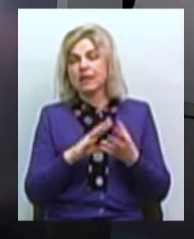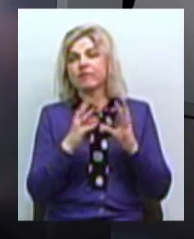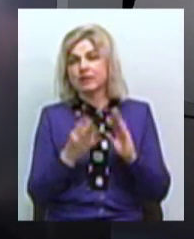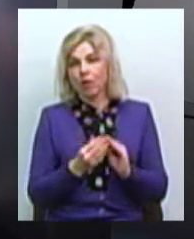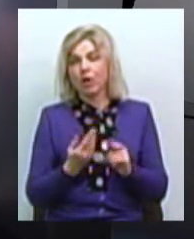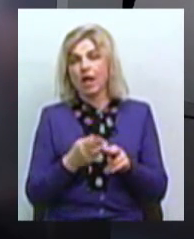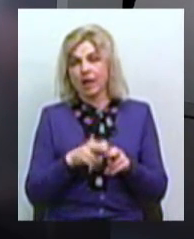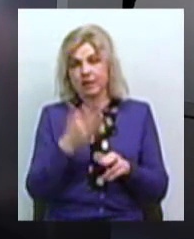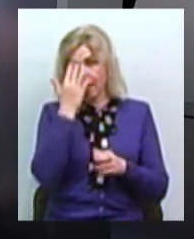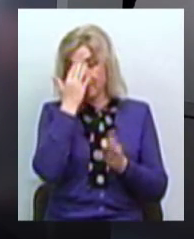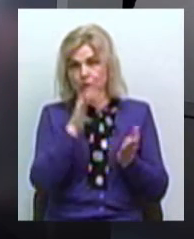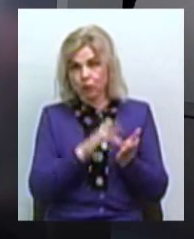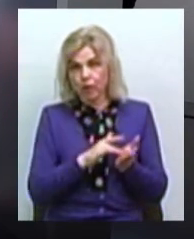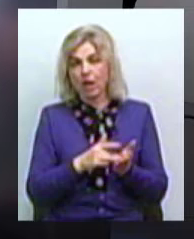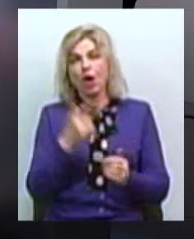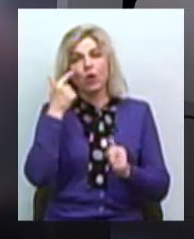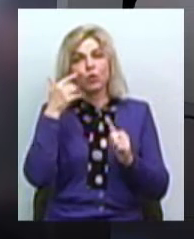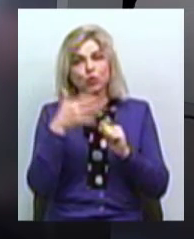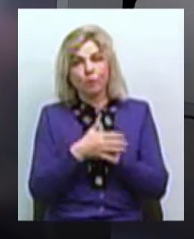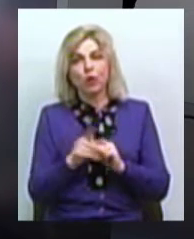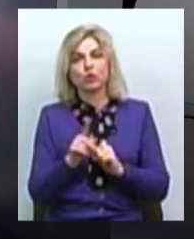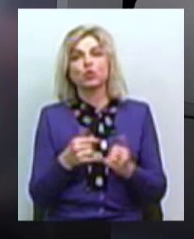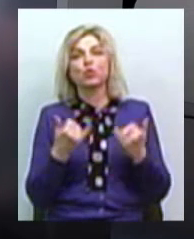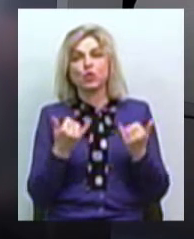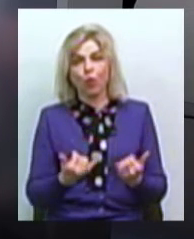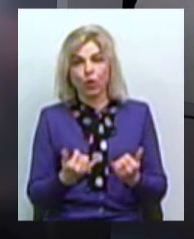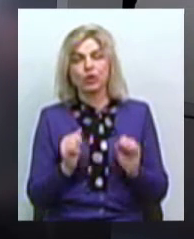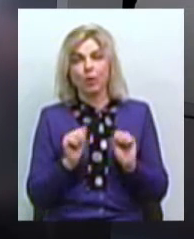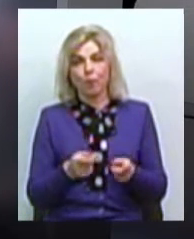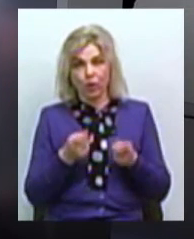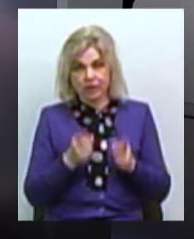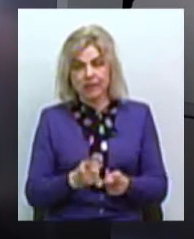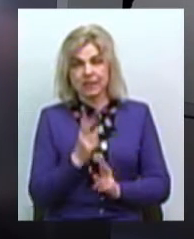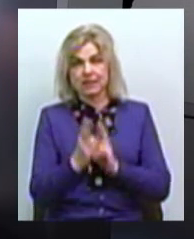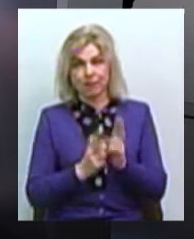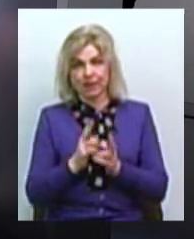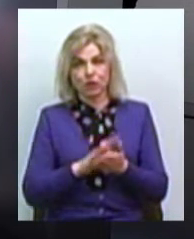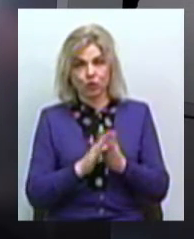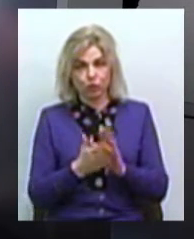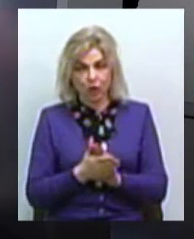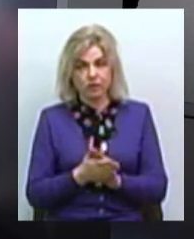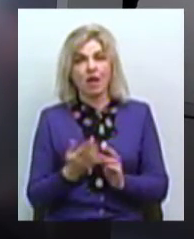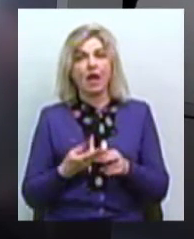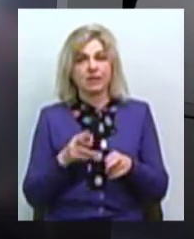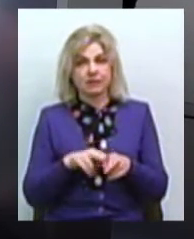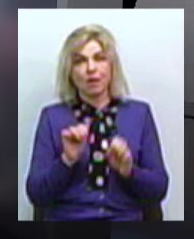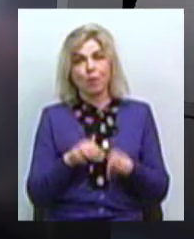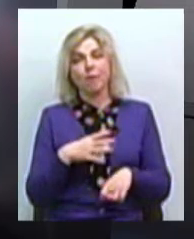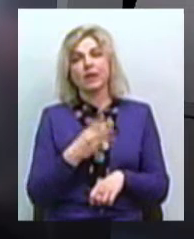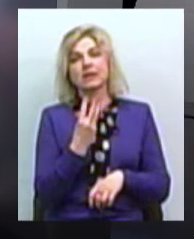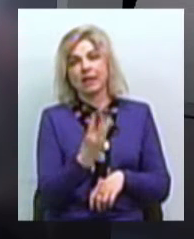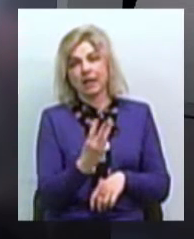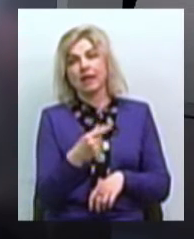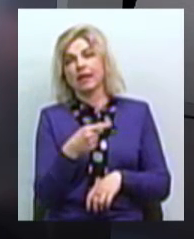метою, якщо зрозуміти, що зараз і сьогодні можна дійсно змінити ситуацію в місті, то я думаю, що ця цифра може бути 3-4